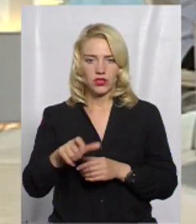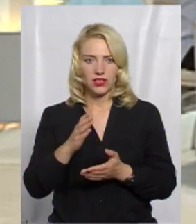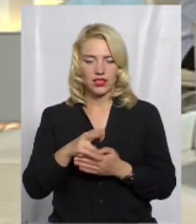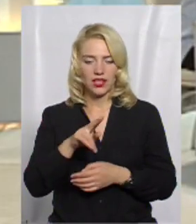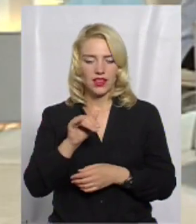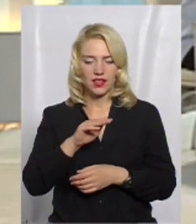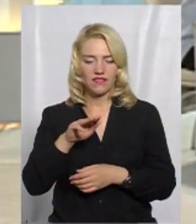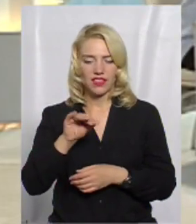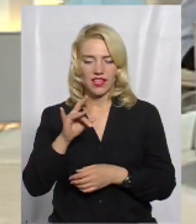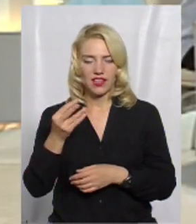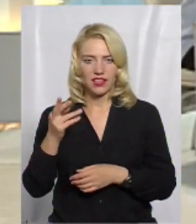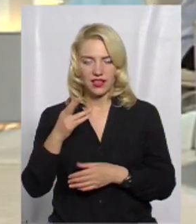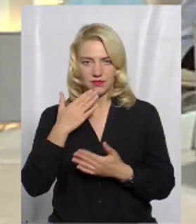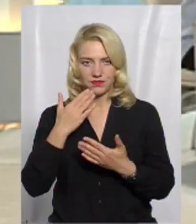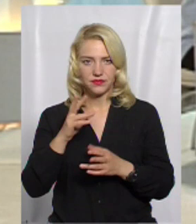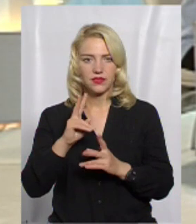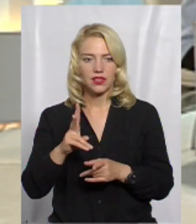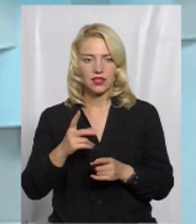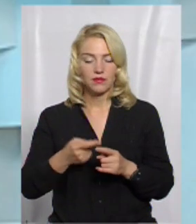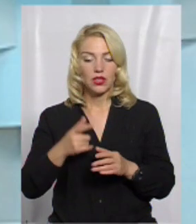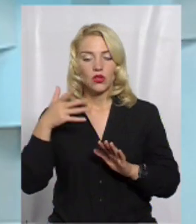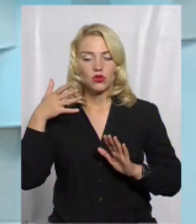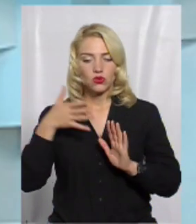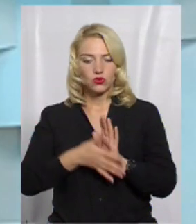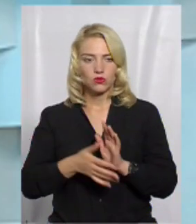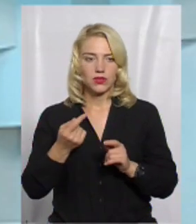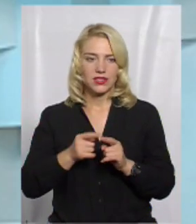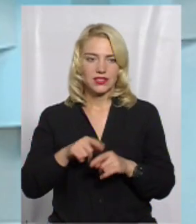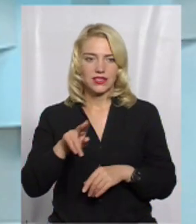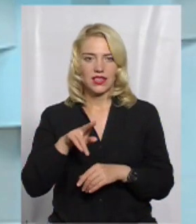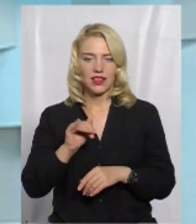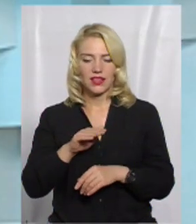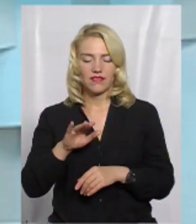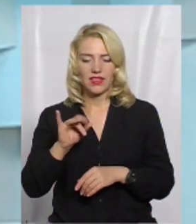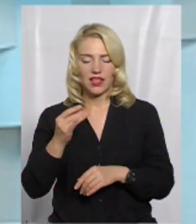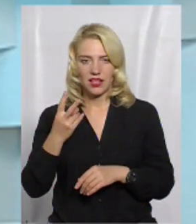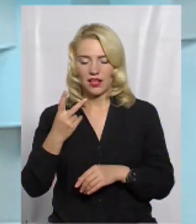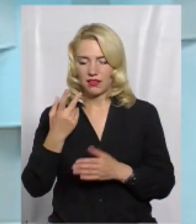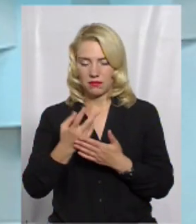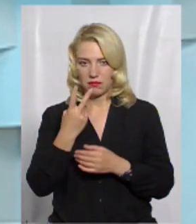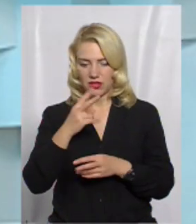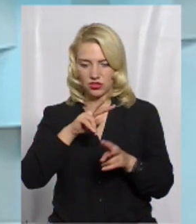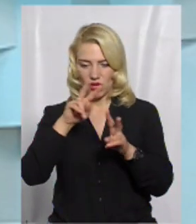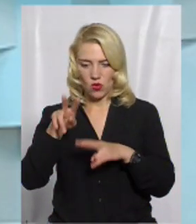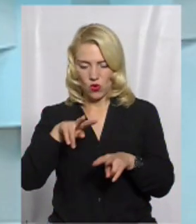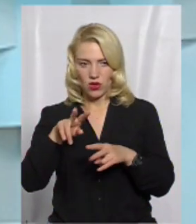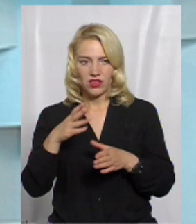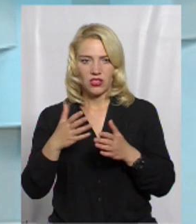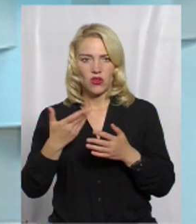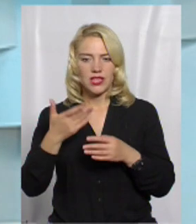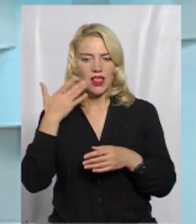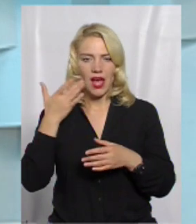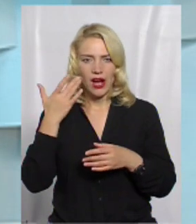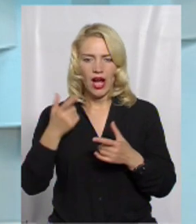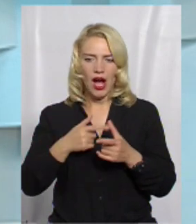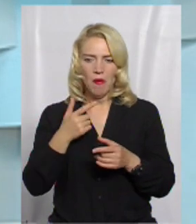Ну, зрозуміти, чи це дифтерія, чи ні, на перший огляд, особливо, якщо це легка або